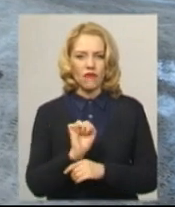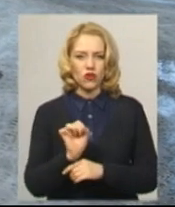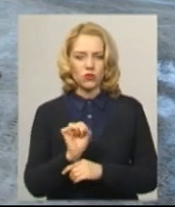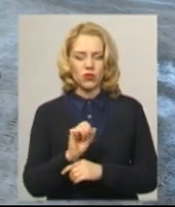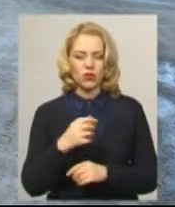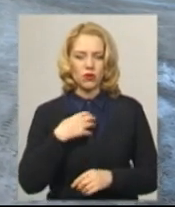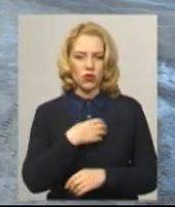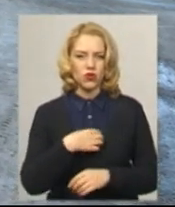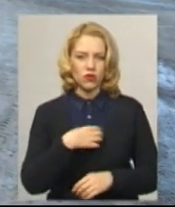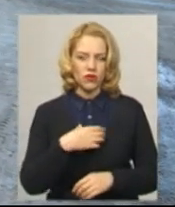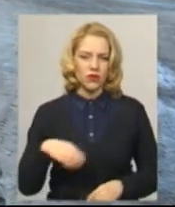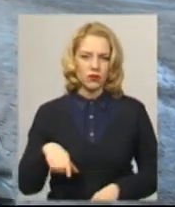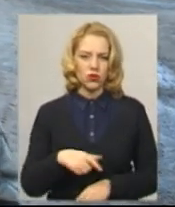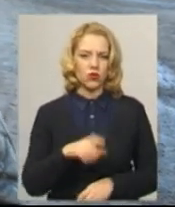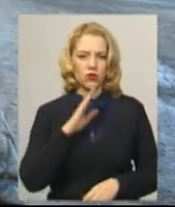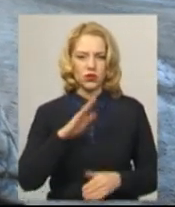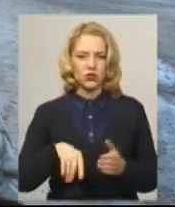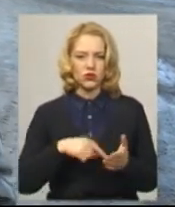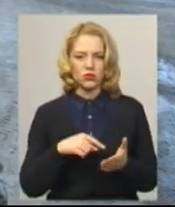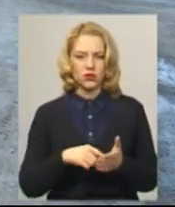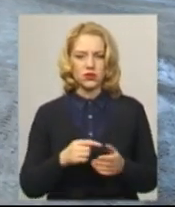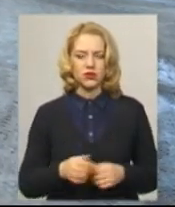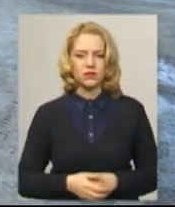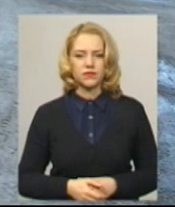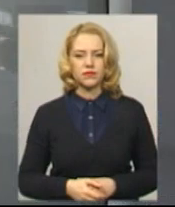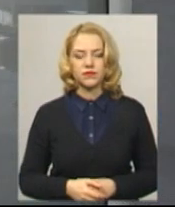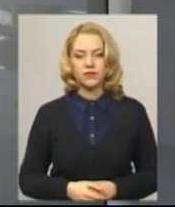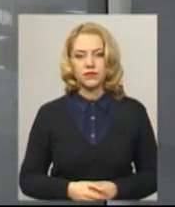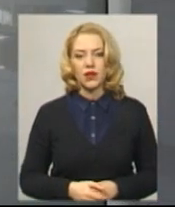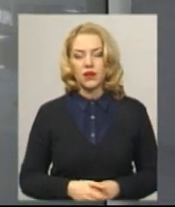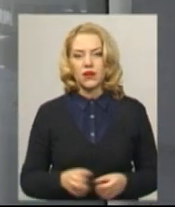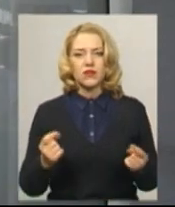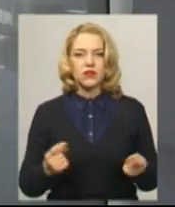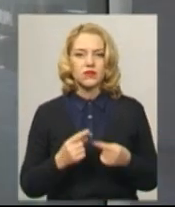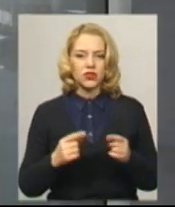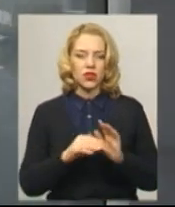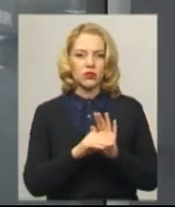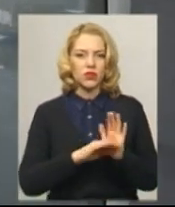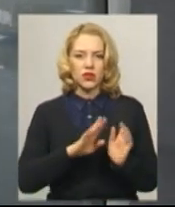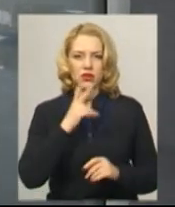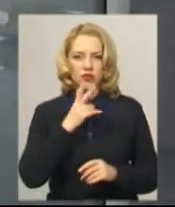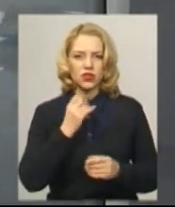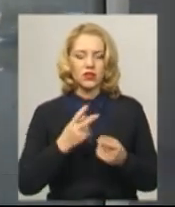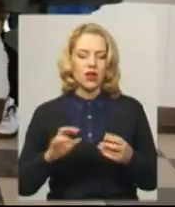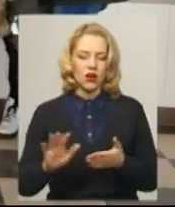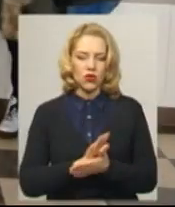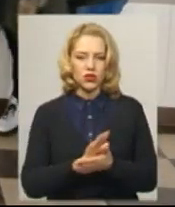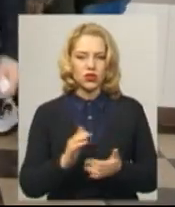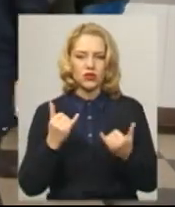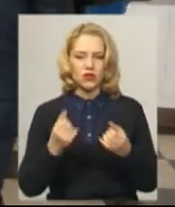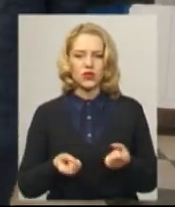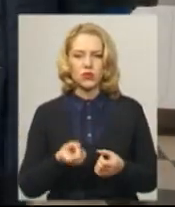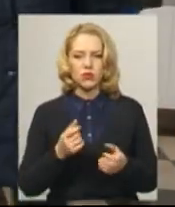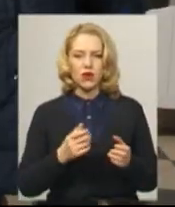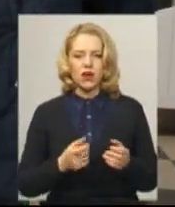місті, місту, дорогам, місту, також міжпортальним дорогам. У звичайному режимі, не дивлячись на ожеледицю, відбувається сьогодні